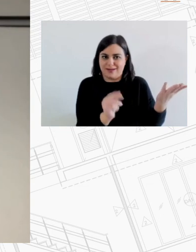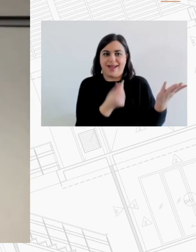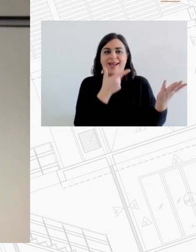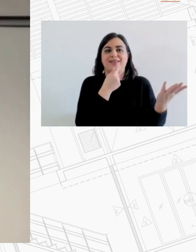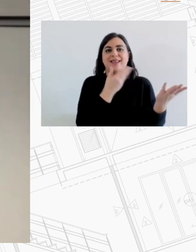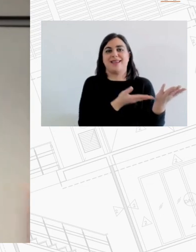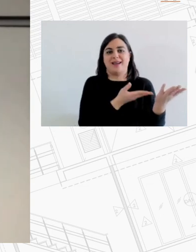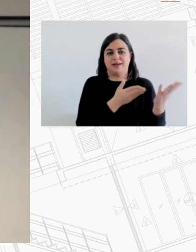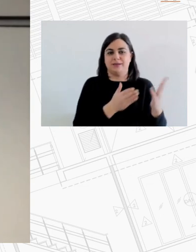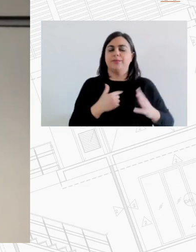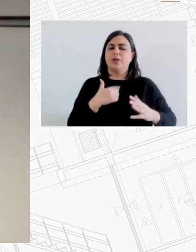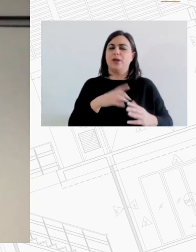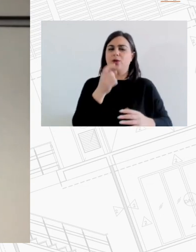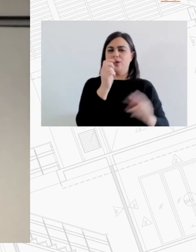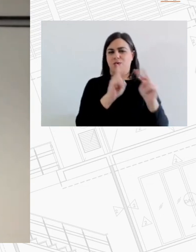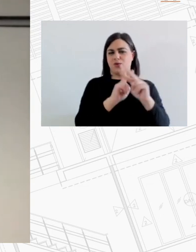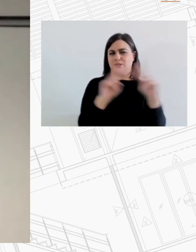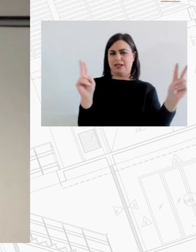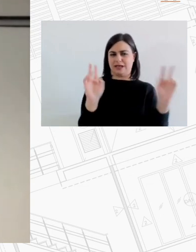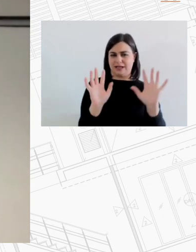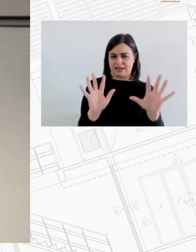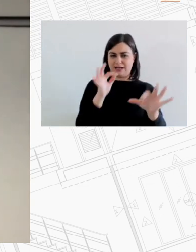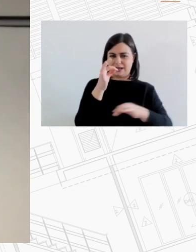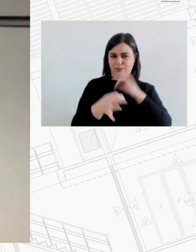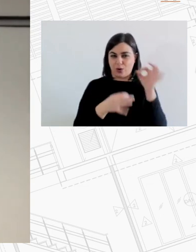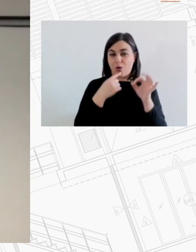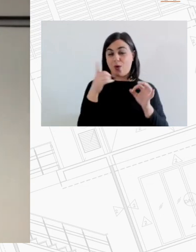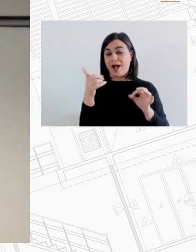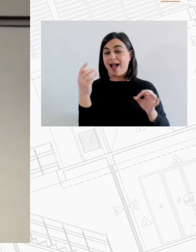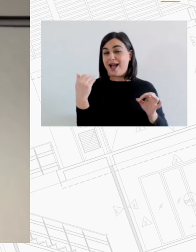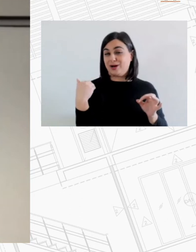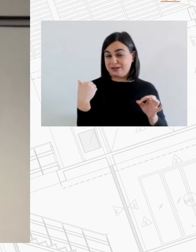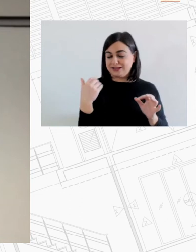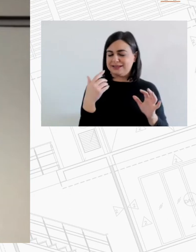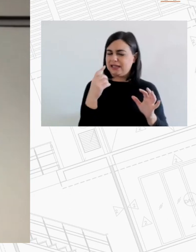Λιγάκι να ξεκαθαρίσω κάποια πράγματα δεν είμαι σίγουρος αν αντιλήφθηκα από την ερώτηση σωστά αλλά